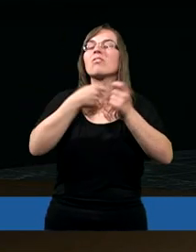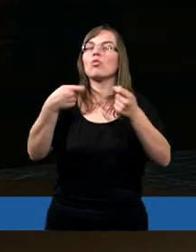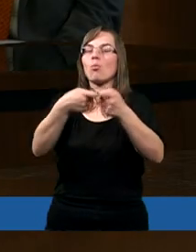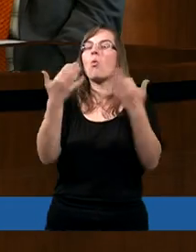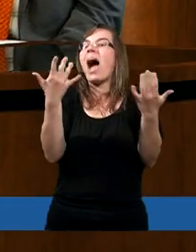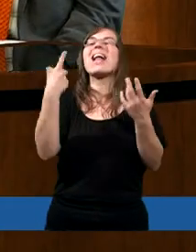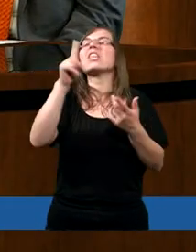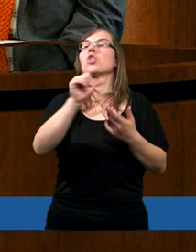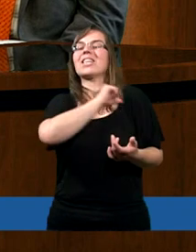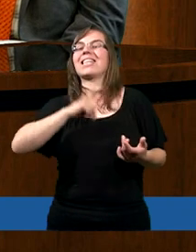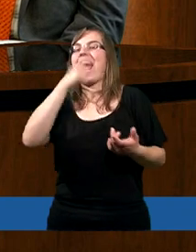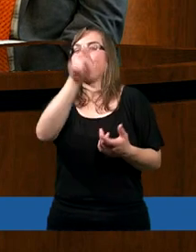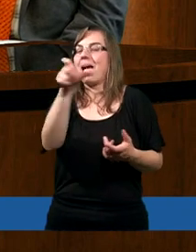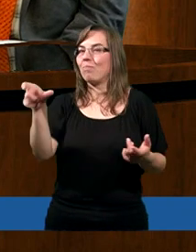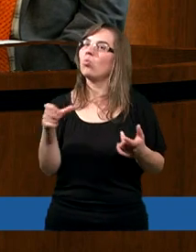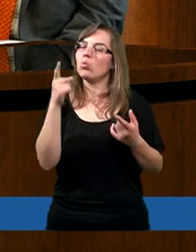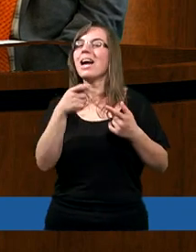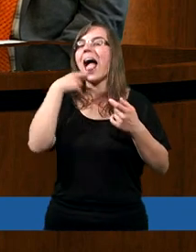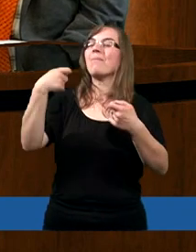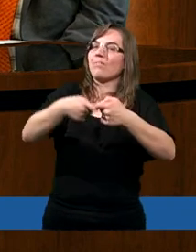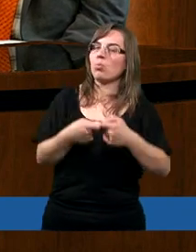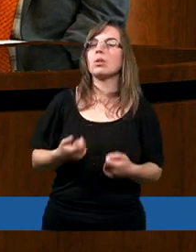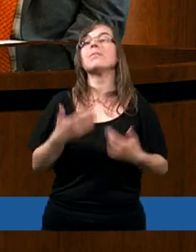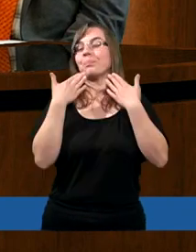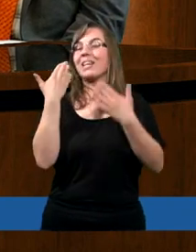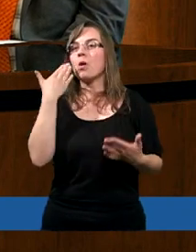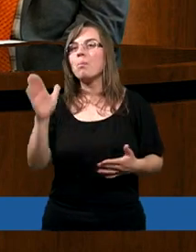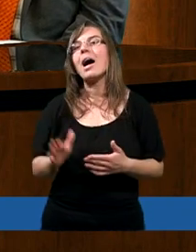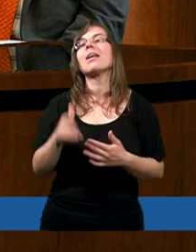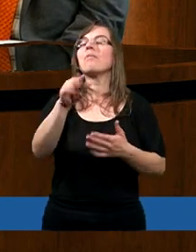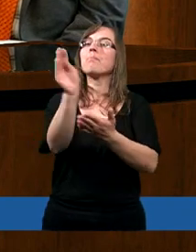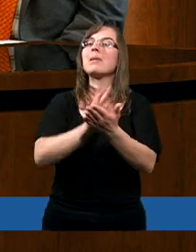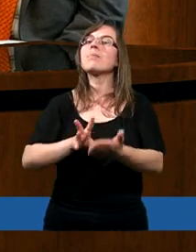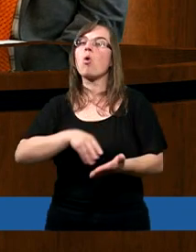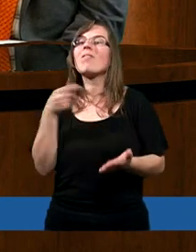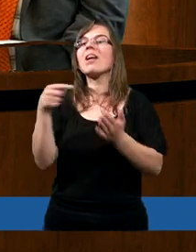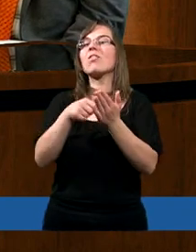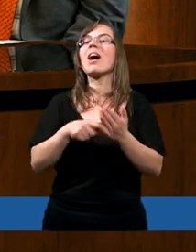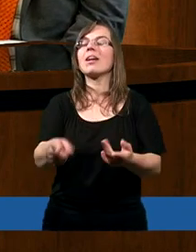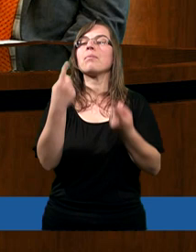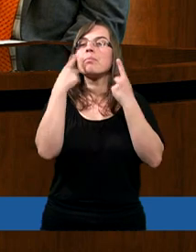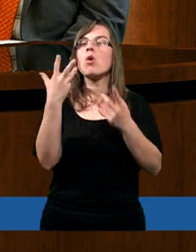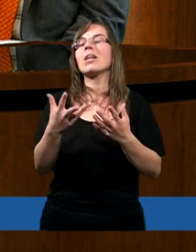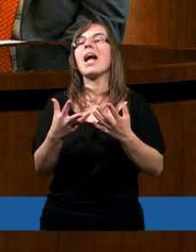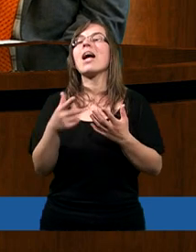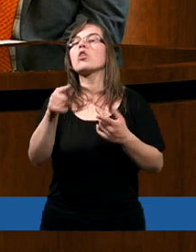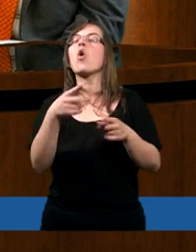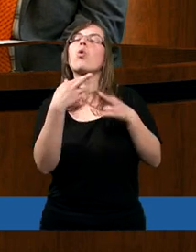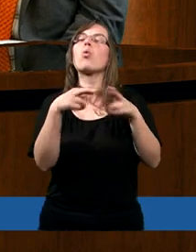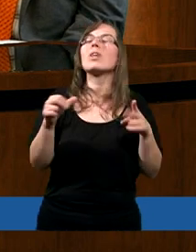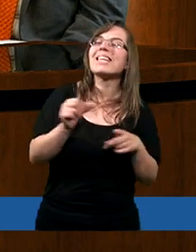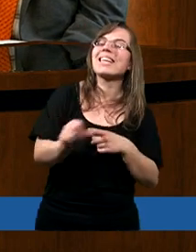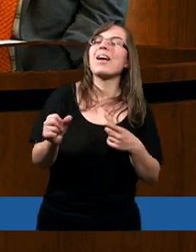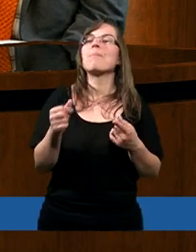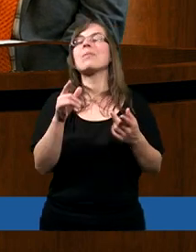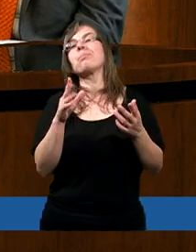myślami. Tak, dziękuję. Te myśli są istotne, bo w zasadzie Pismo Święte właśnie przedstawia, że co jest najważniejsze,